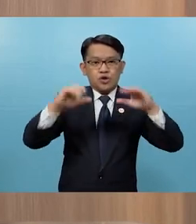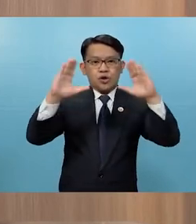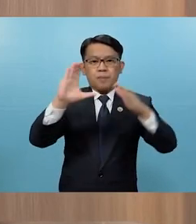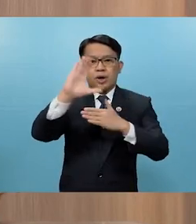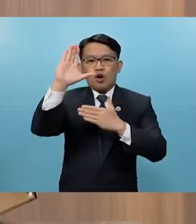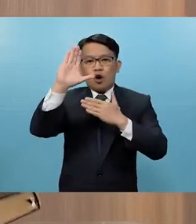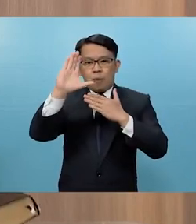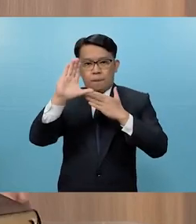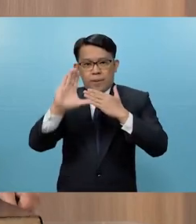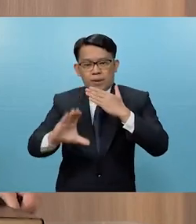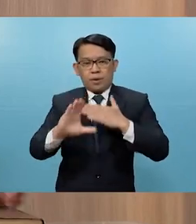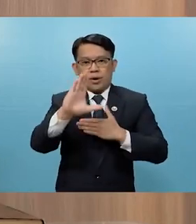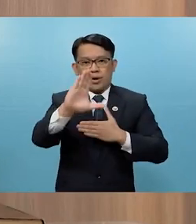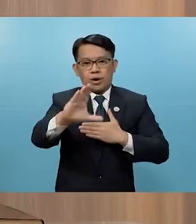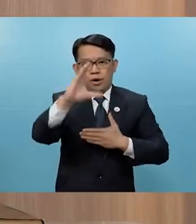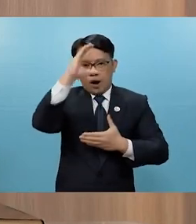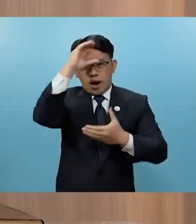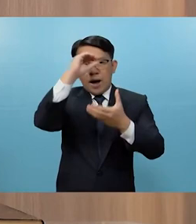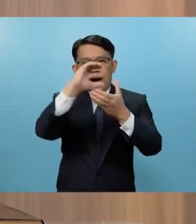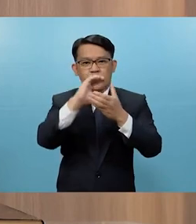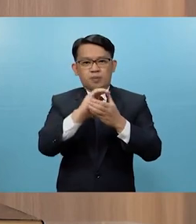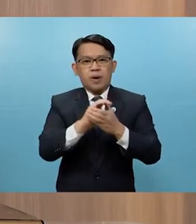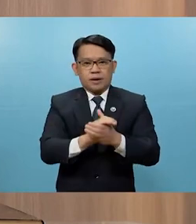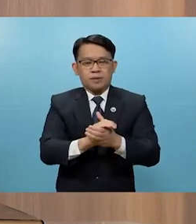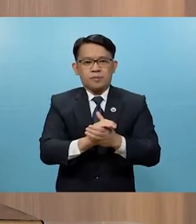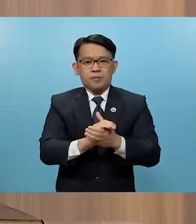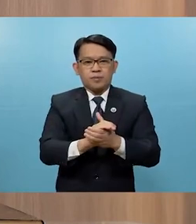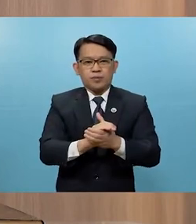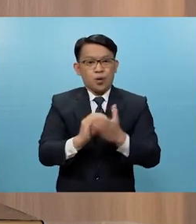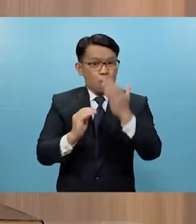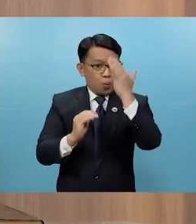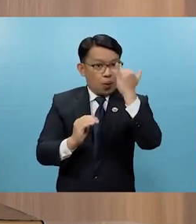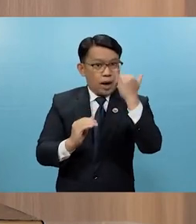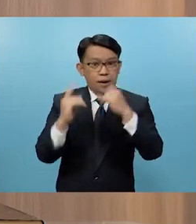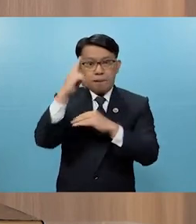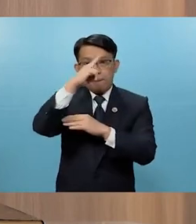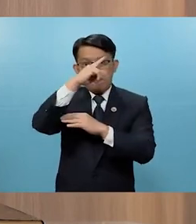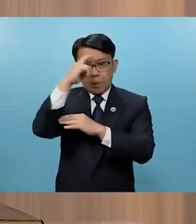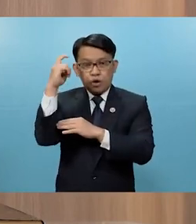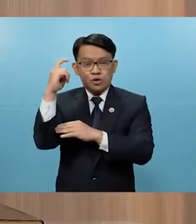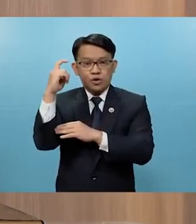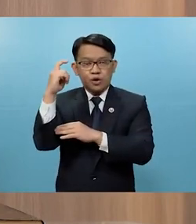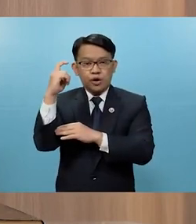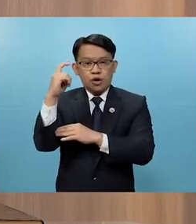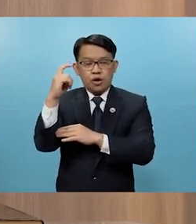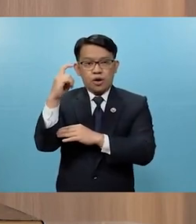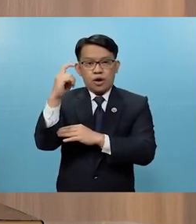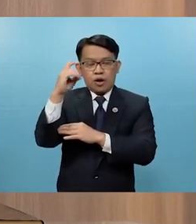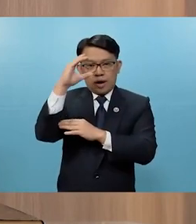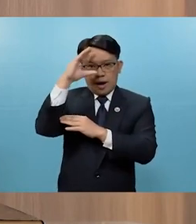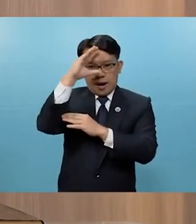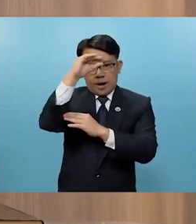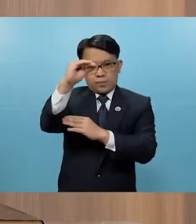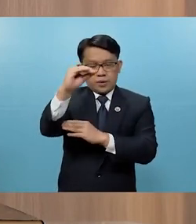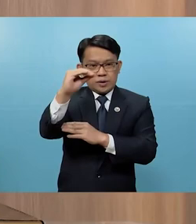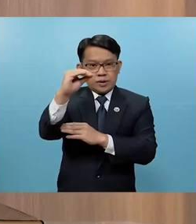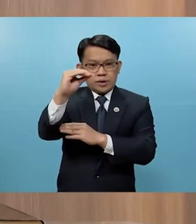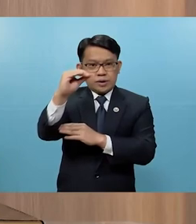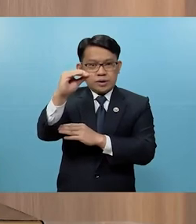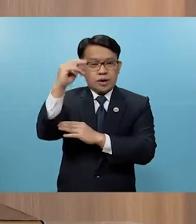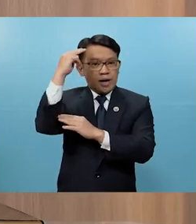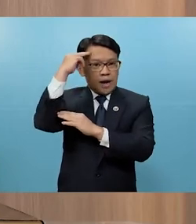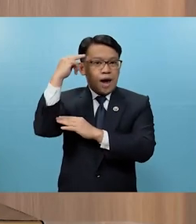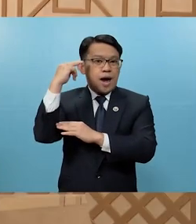lubusan sa kanika-nilang asawa Kung bakit ay sapagkat ang lalaki po ang ulo o